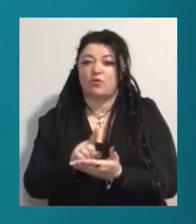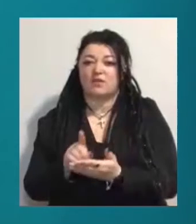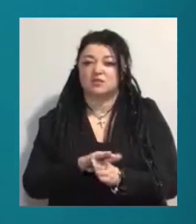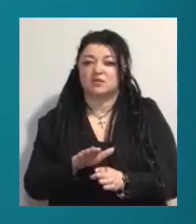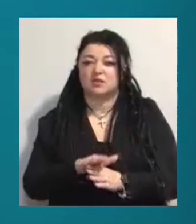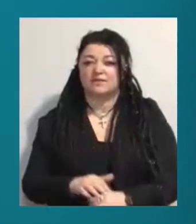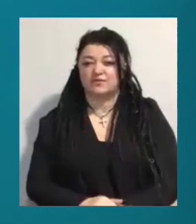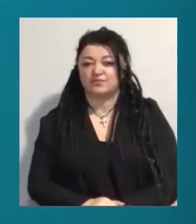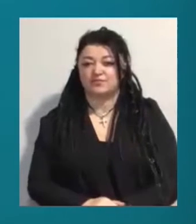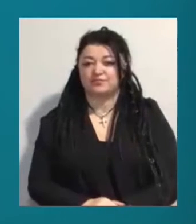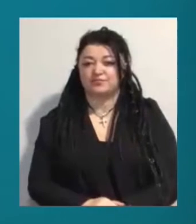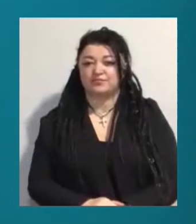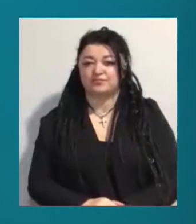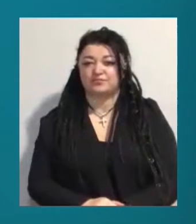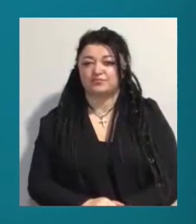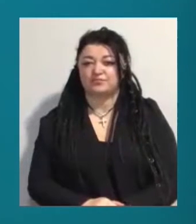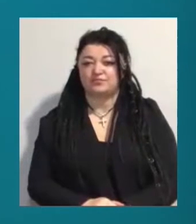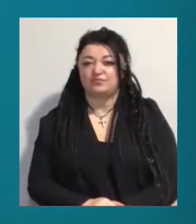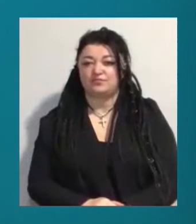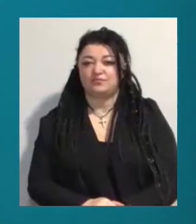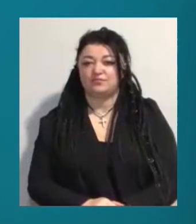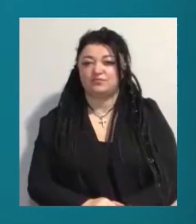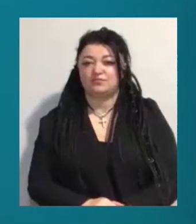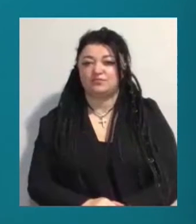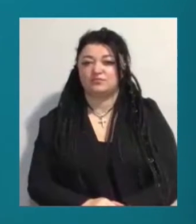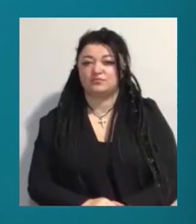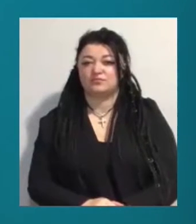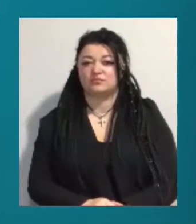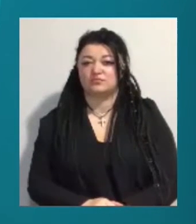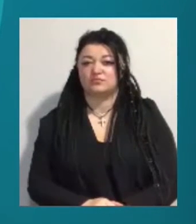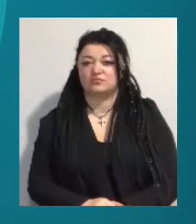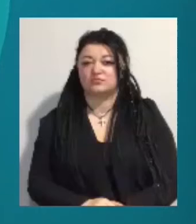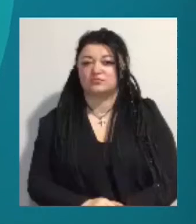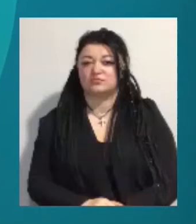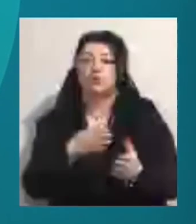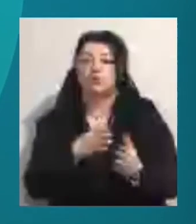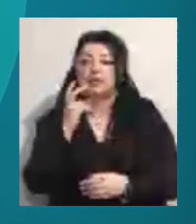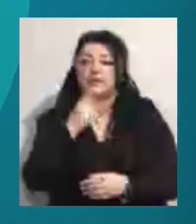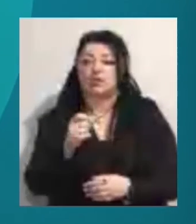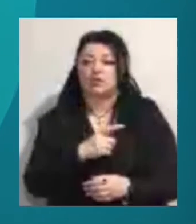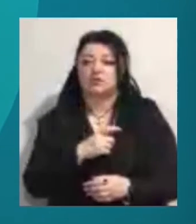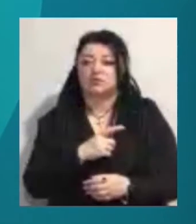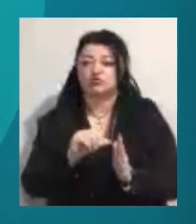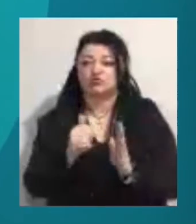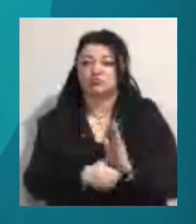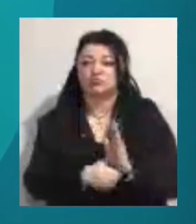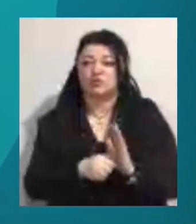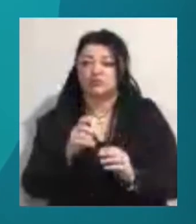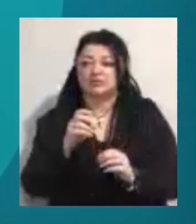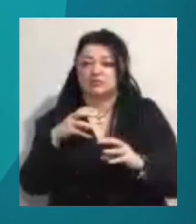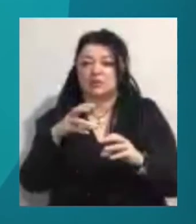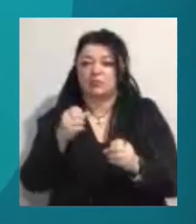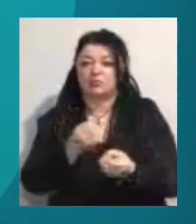На автомобільній дорозі Київ-Одеса влаштували 16 автономних систем освітлення із застосуванням сонячних панелей.